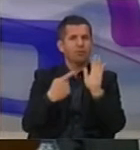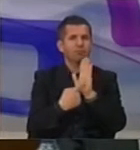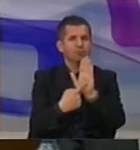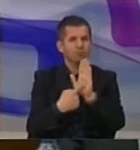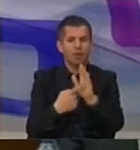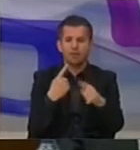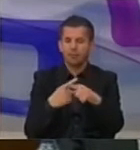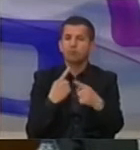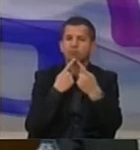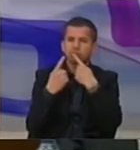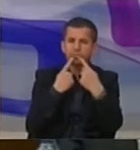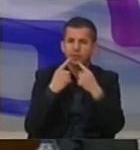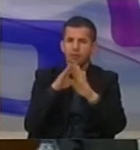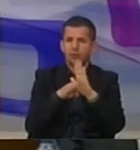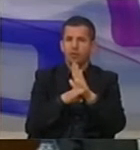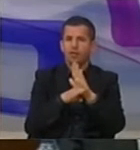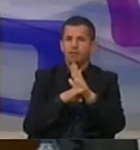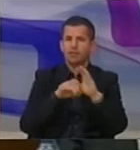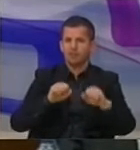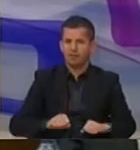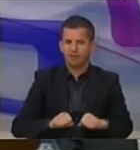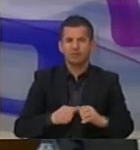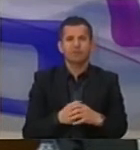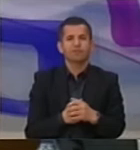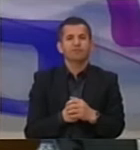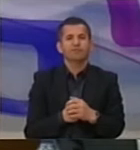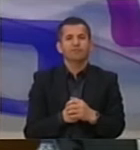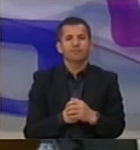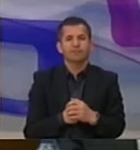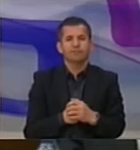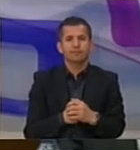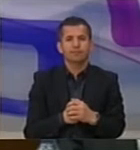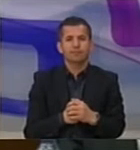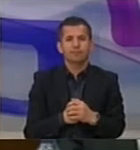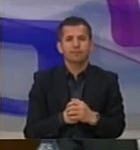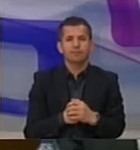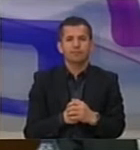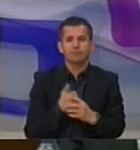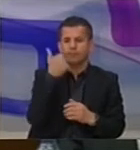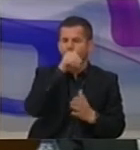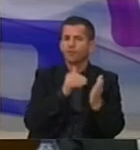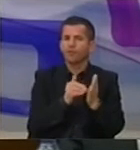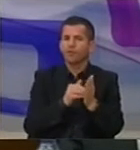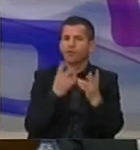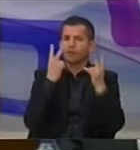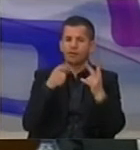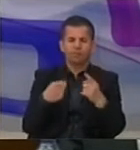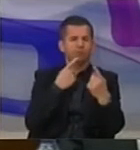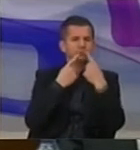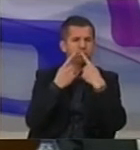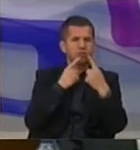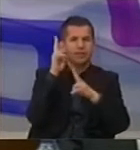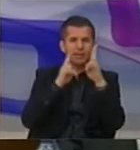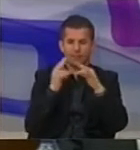po debatojmë për programin e qeverisë Republikës Kosovës. Qka duhet jetë qëlimi këti debati për qytetarët e